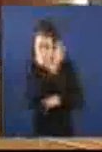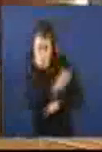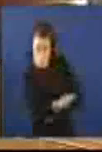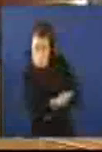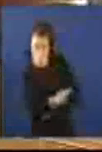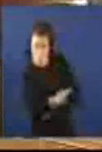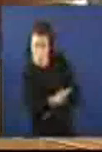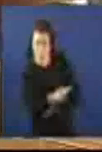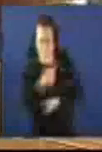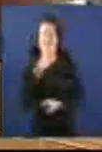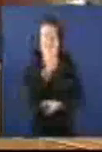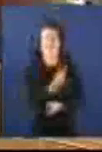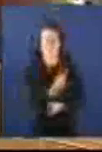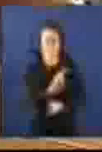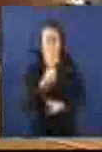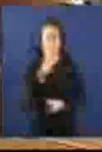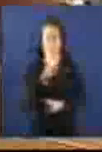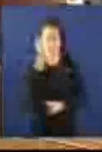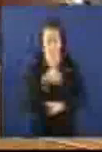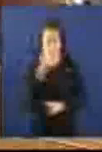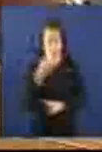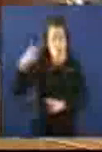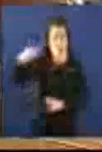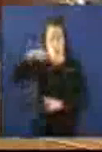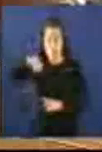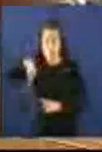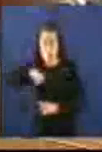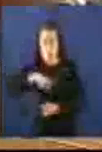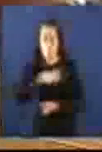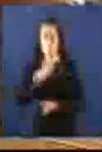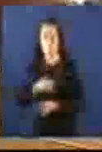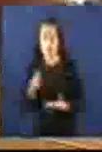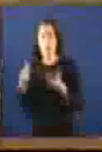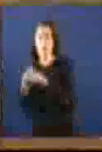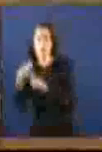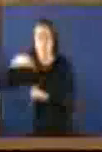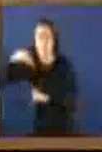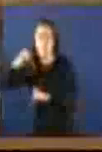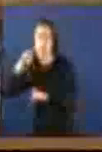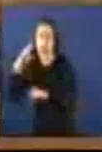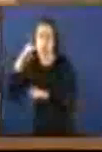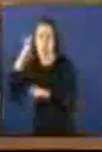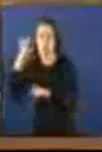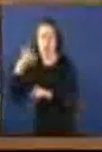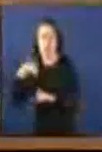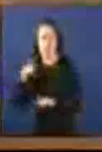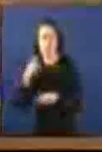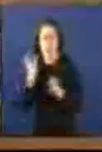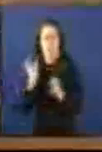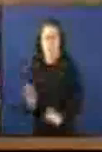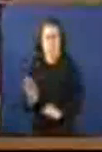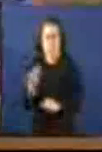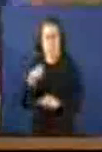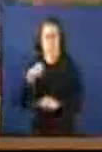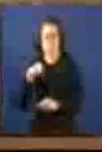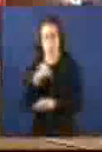afirmar que nos podíamos ir con Marcial Dorado. Esto é un aldraxe, a